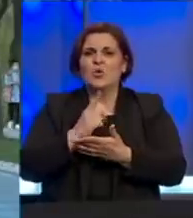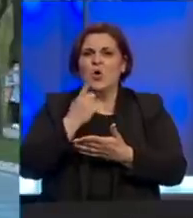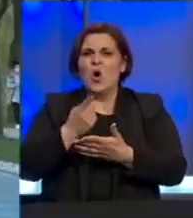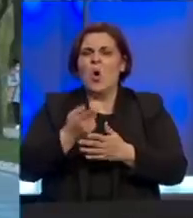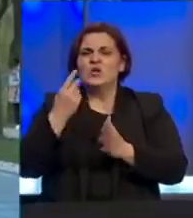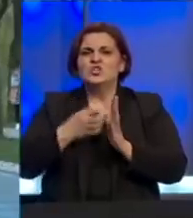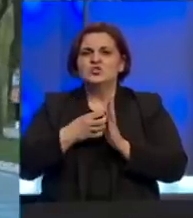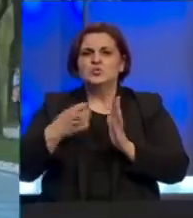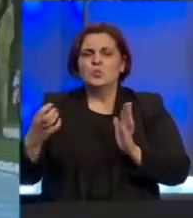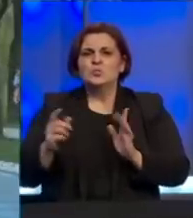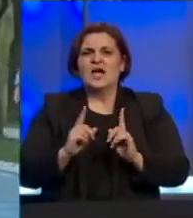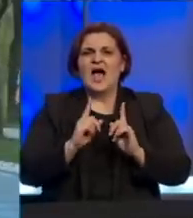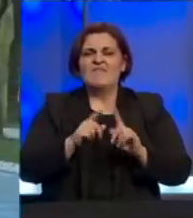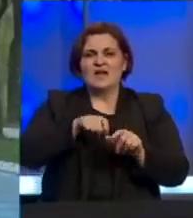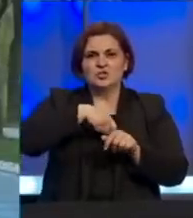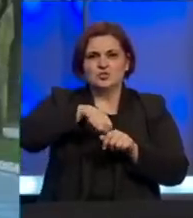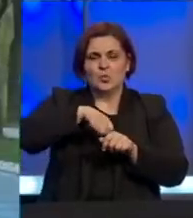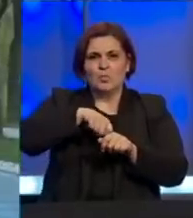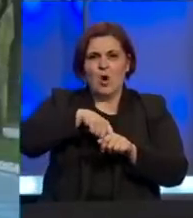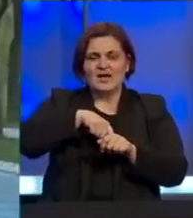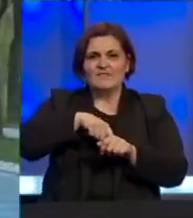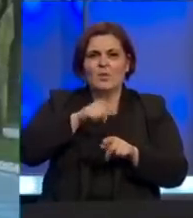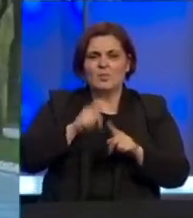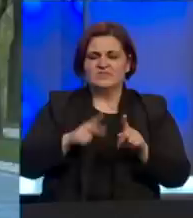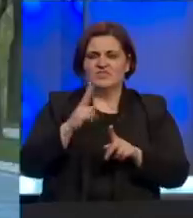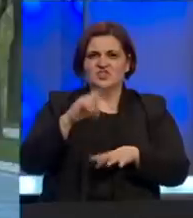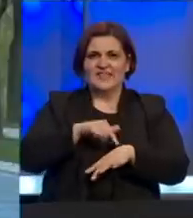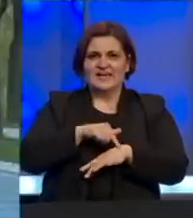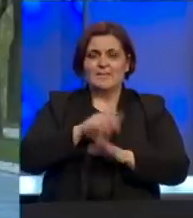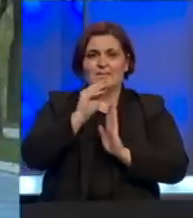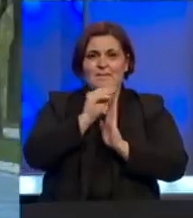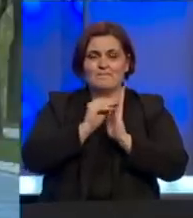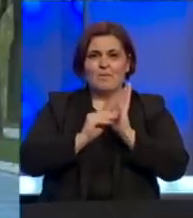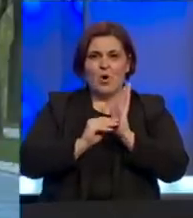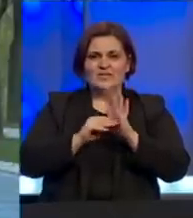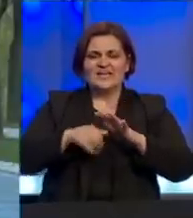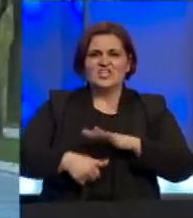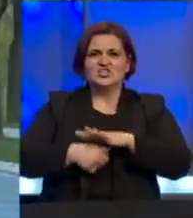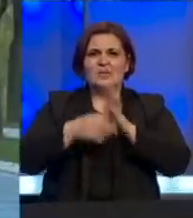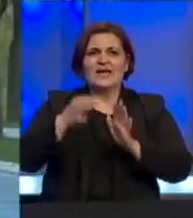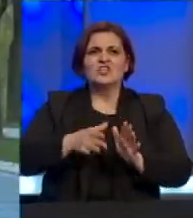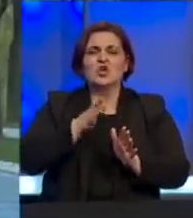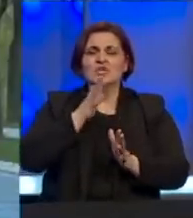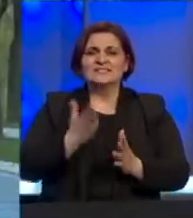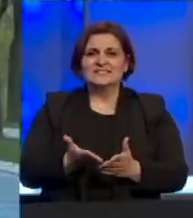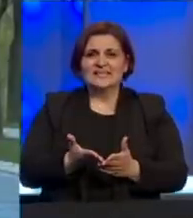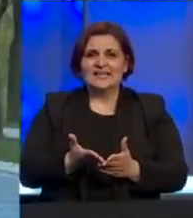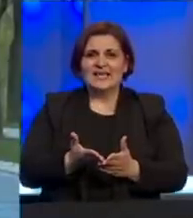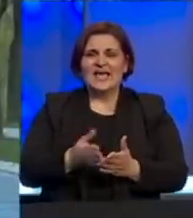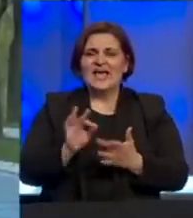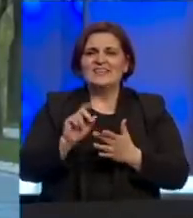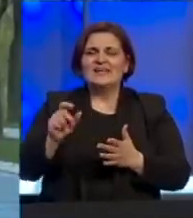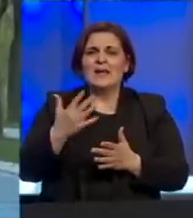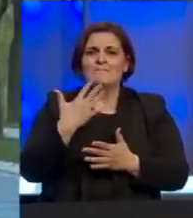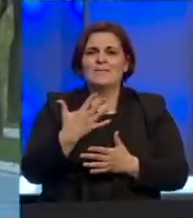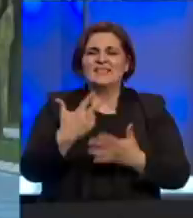oni su i dalje u fazi oporavka. U posljednja 24 sata prema podacima kriznog štaba kantona Sarajevo testirano je